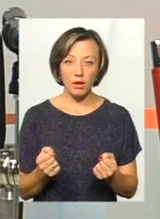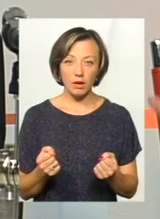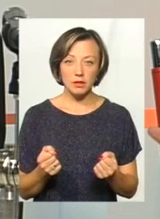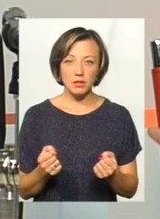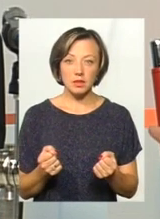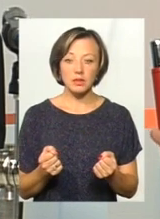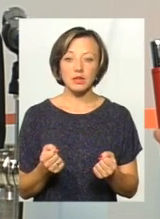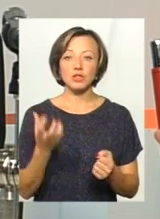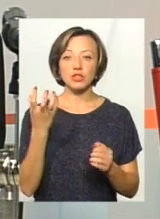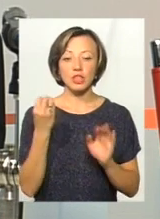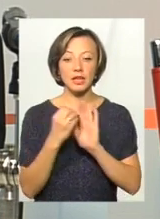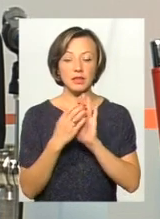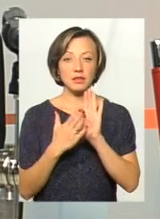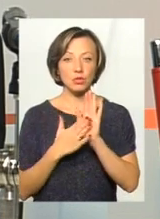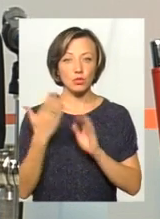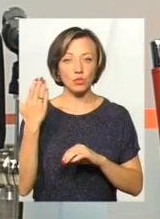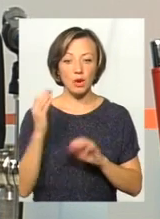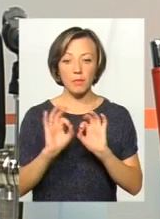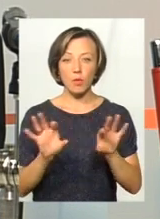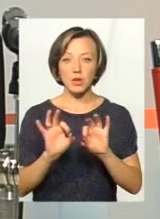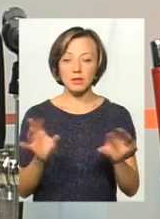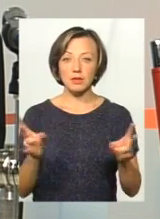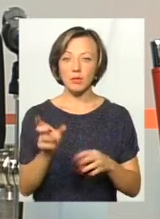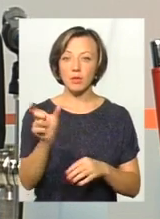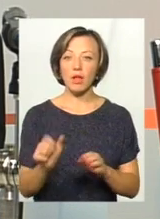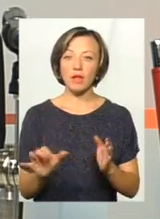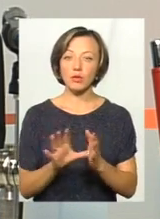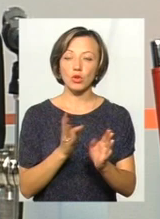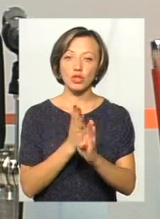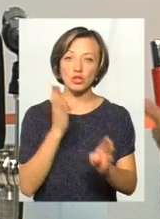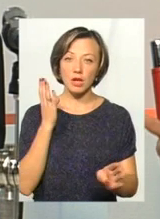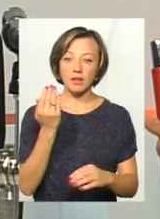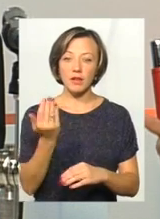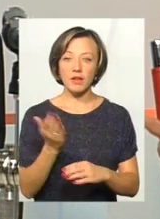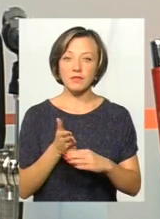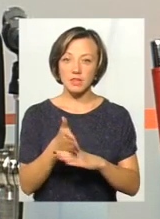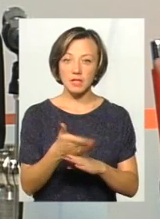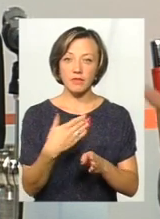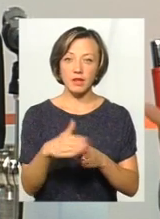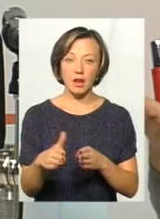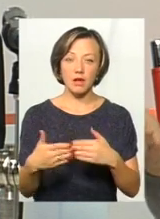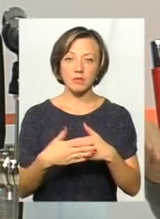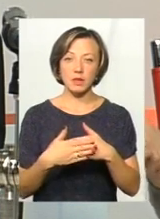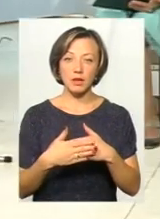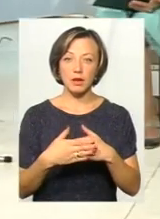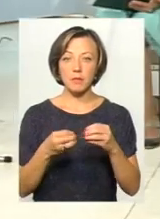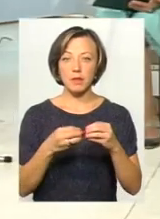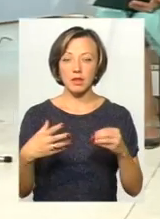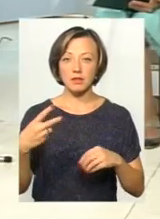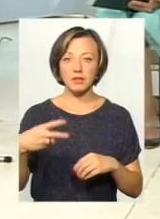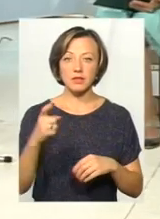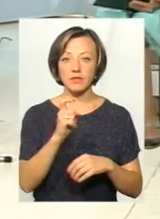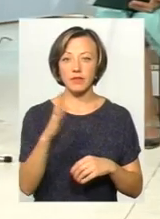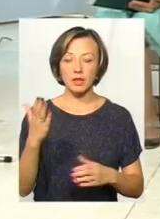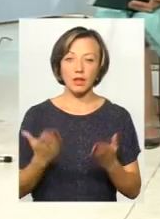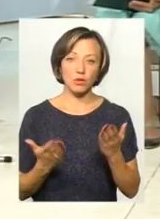Ще з реєстратури повинні пацієнту пояснити, що в нас є електронна черга, і на ваш візит виділяється, наприклад, 15-20